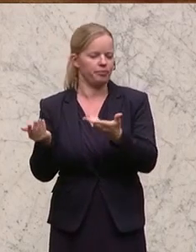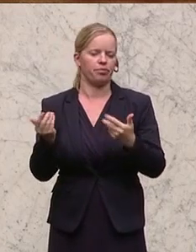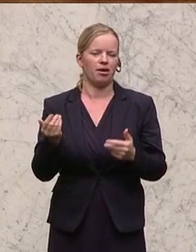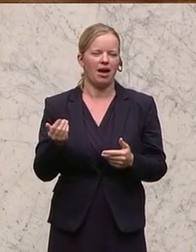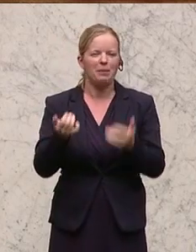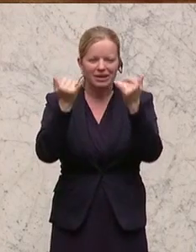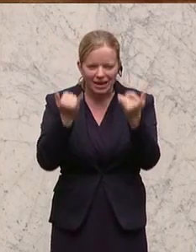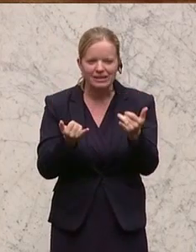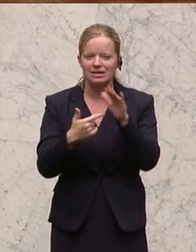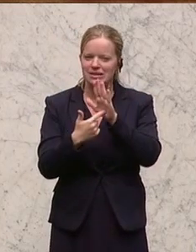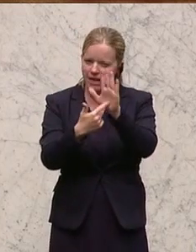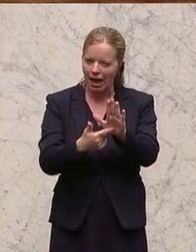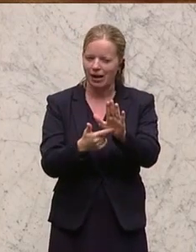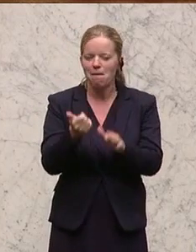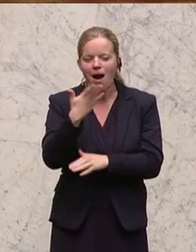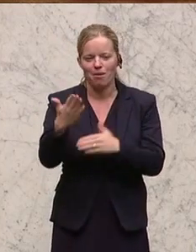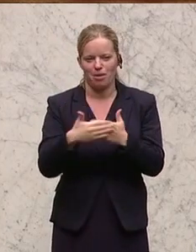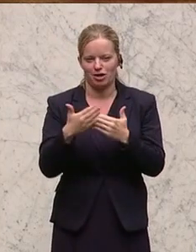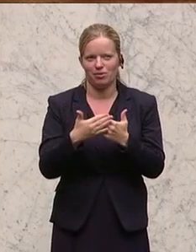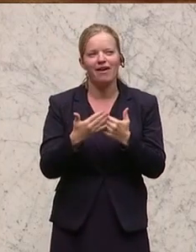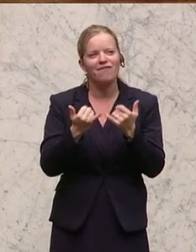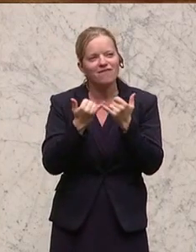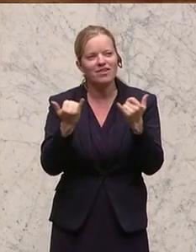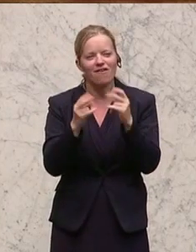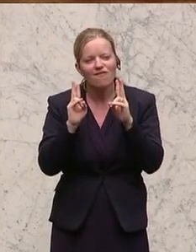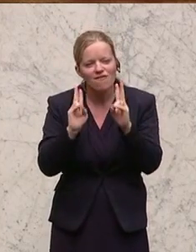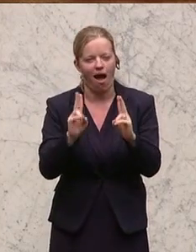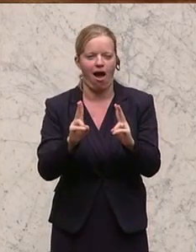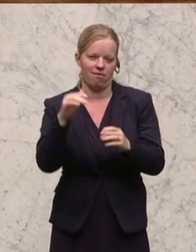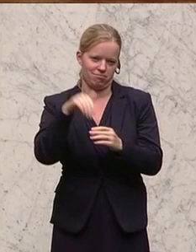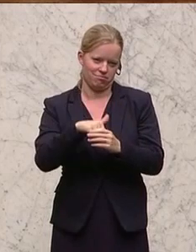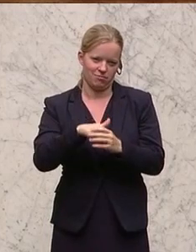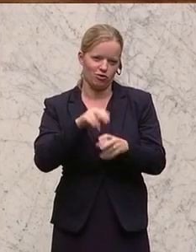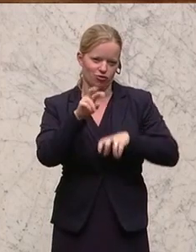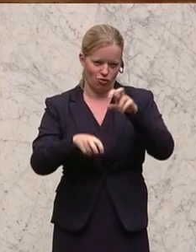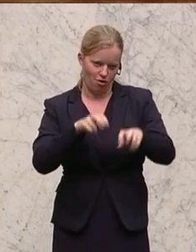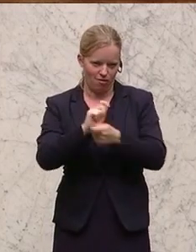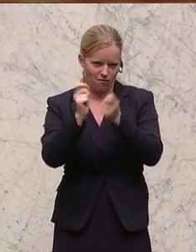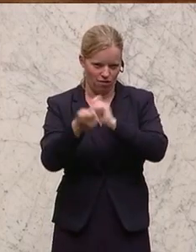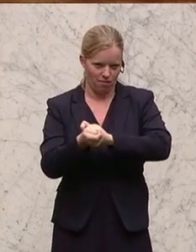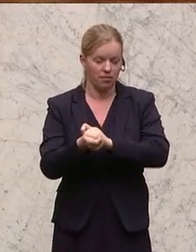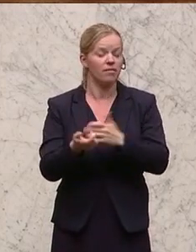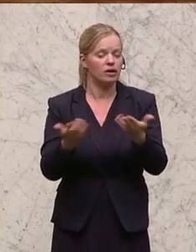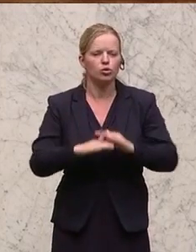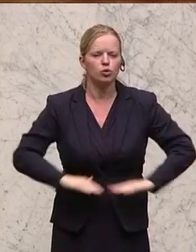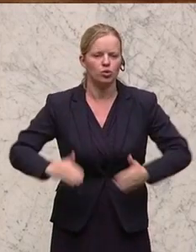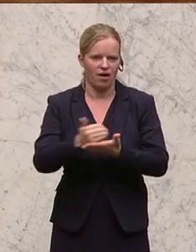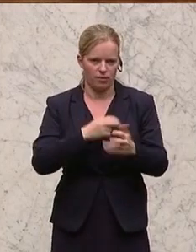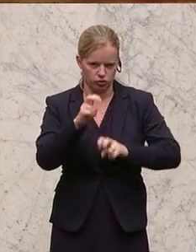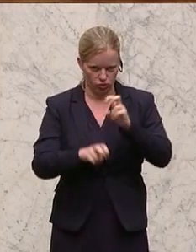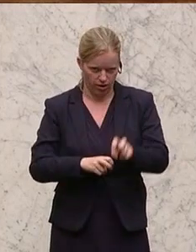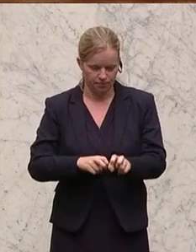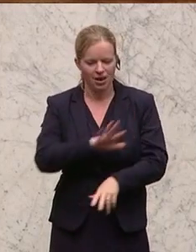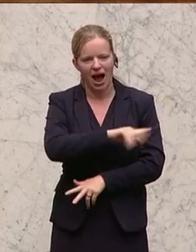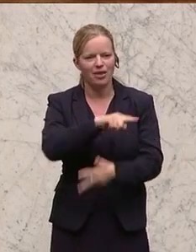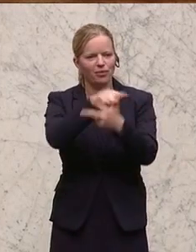wie diese Steuerreform wirklich wirkt, und zwar anhand der Grunderwerbsteuer. Und zwar werde ich Ihnen zeigen, dass hier alle diese drei